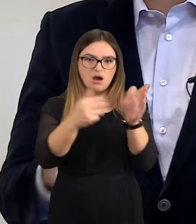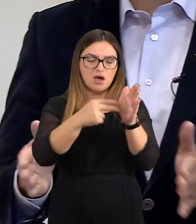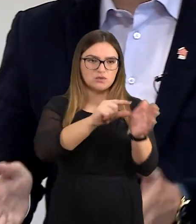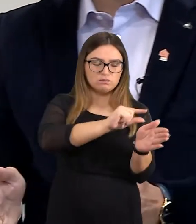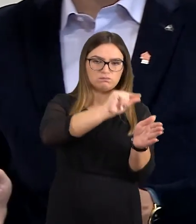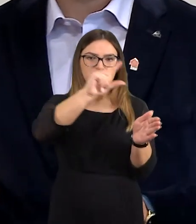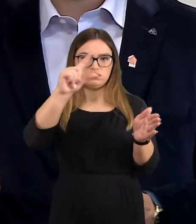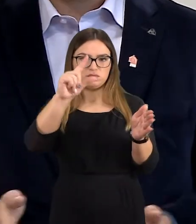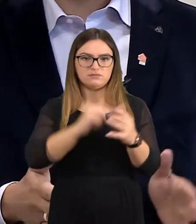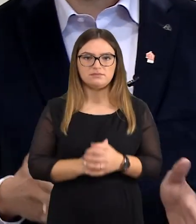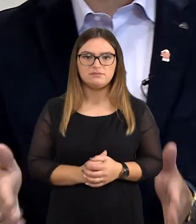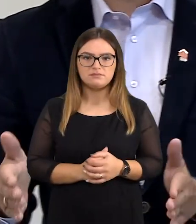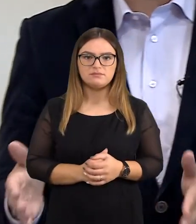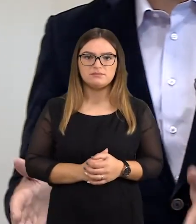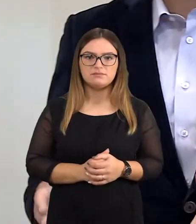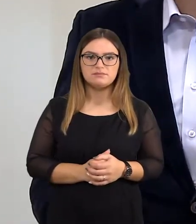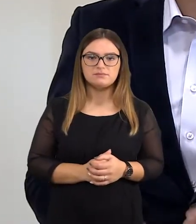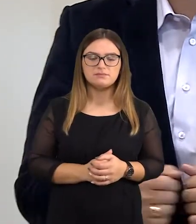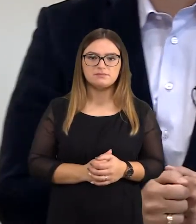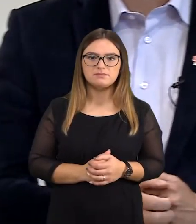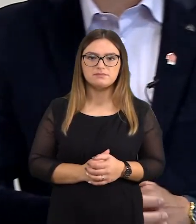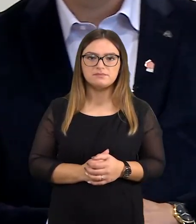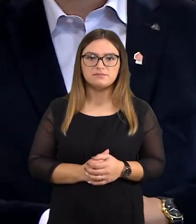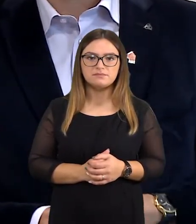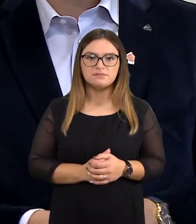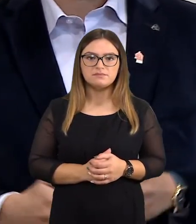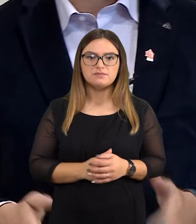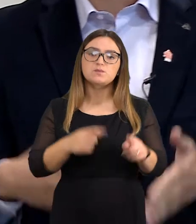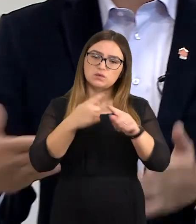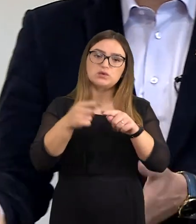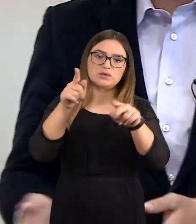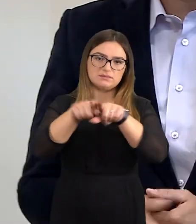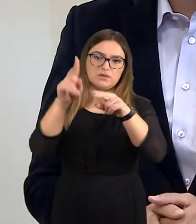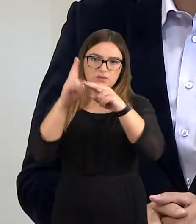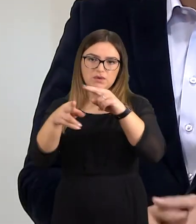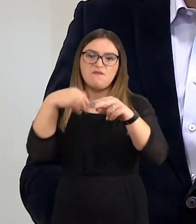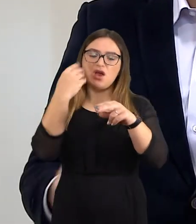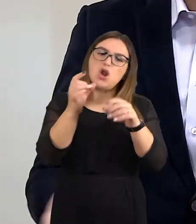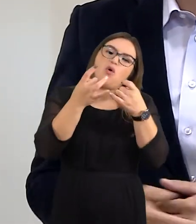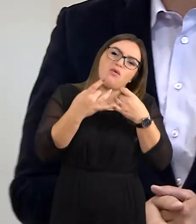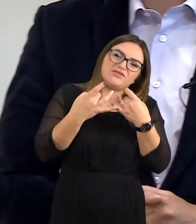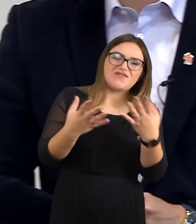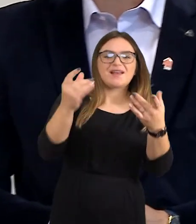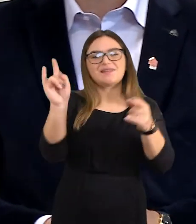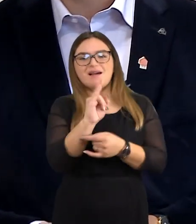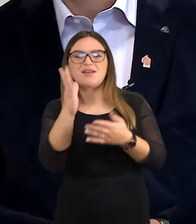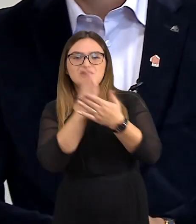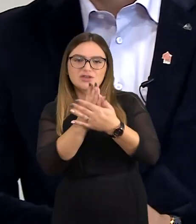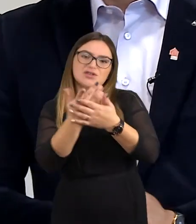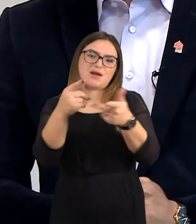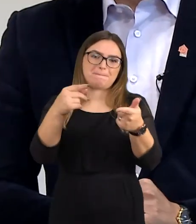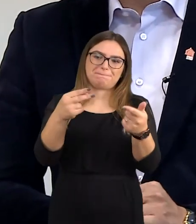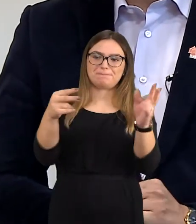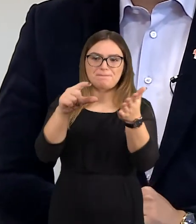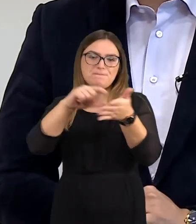suaktivėjimas. Tai va dabar dar šiek tiek turim ir jūs ko gero baigsis, paskai jau kalėdinė šventės, ar tie žmonėm nebetas rūpė.